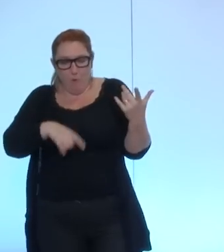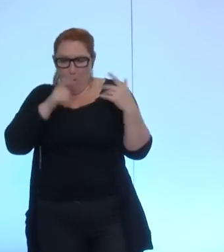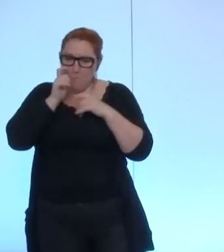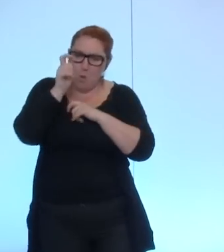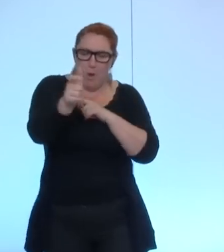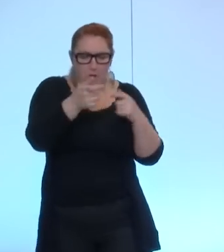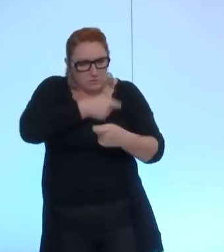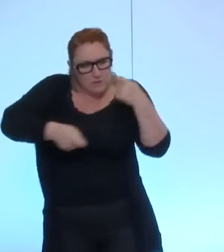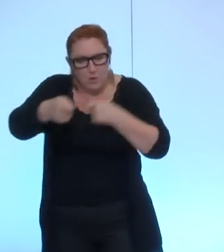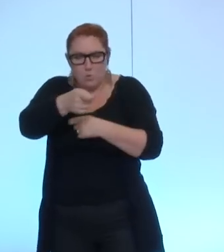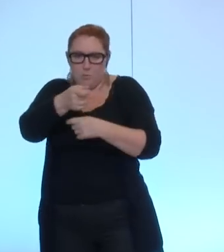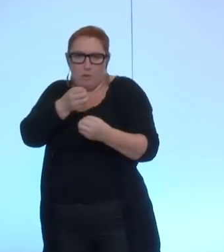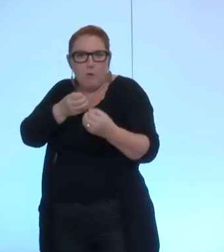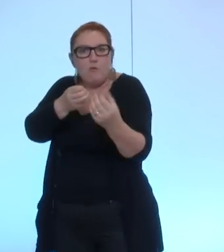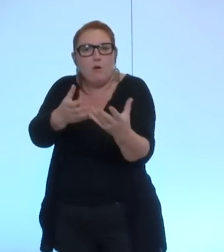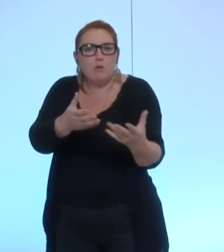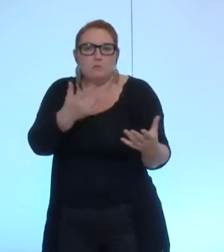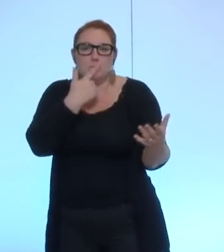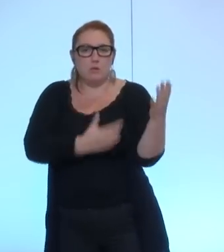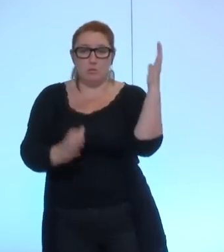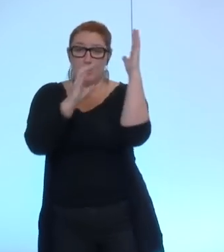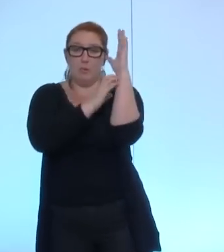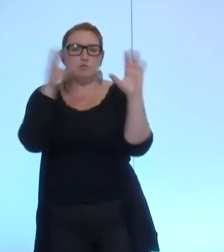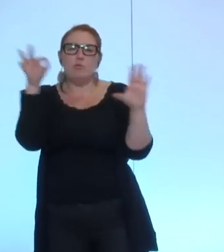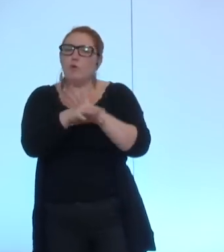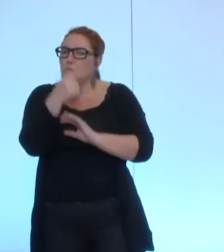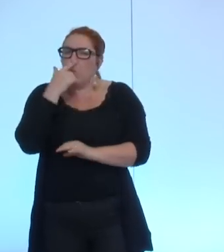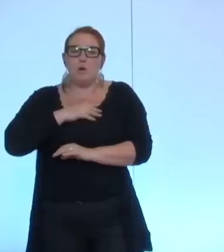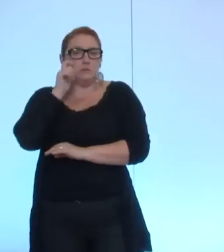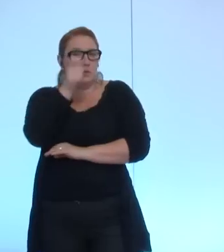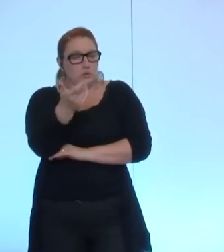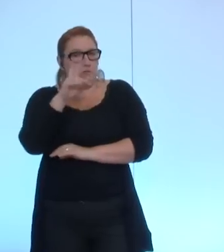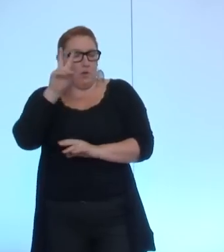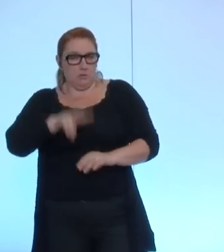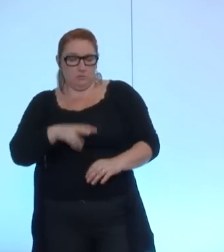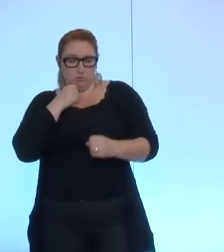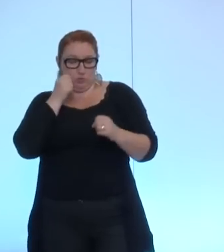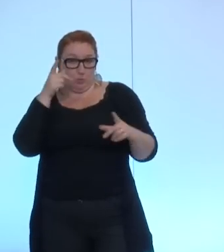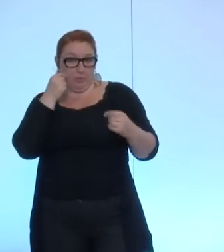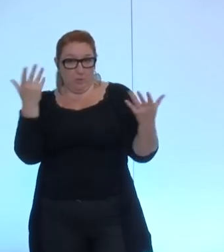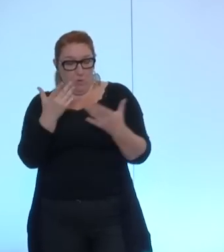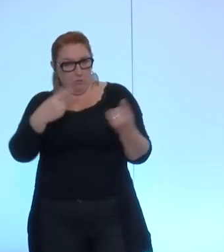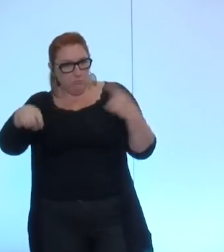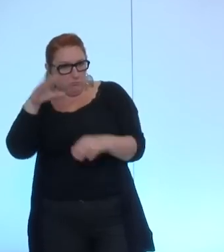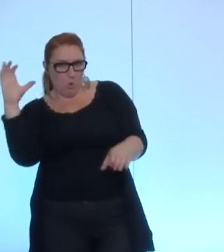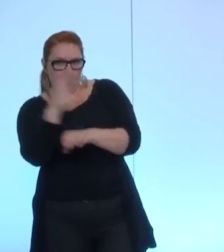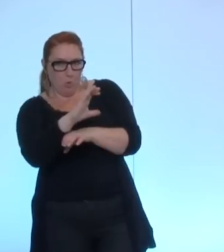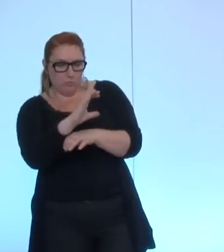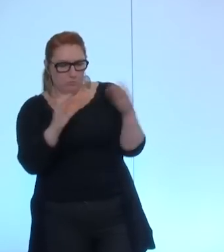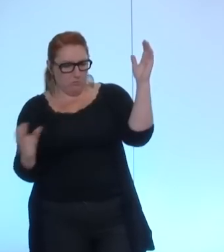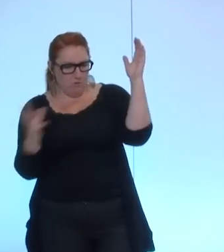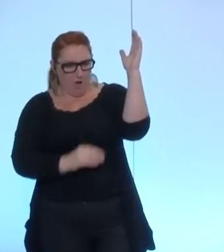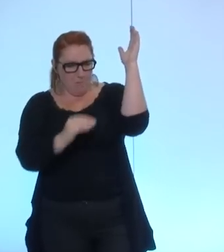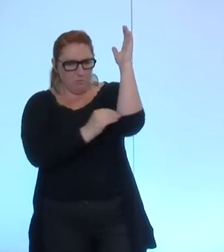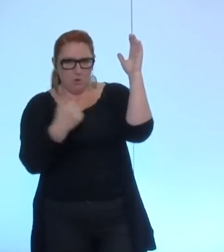ça me paraît de soi de voter cette délibération là où je suis un petit peu plus surpris c'est que vous ayez voté contre mes chers collègues amendement numéro 2